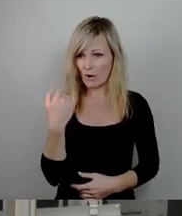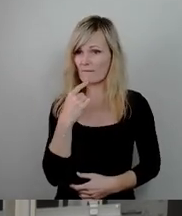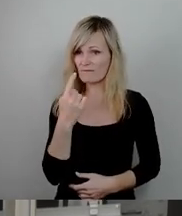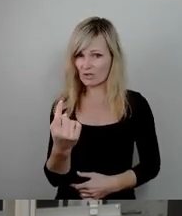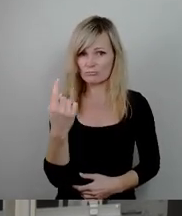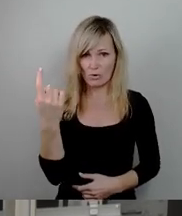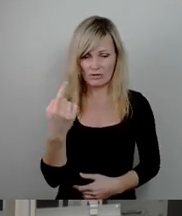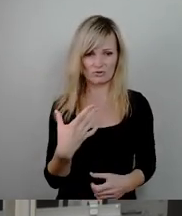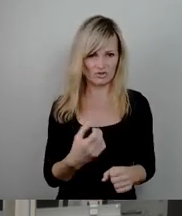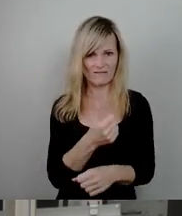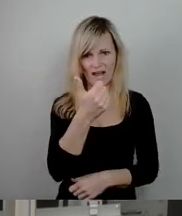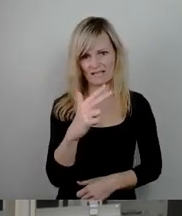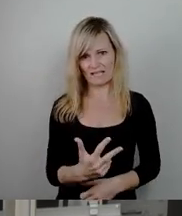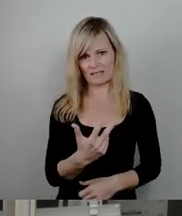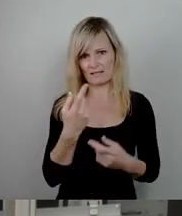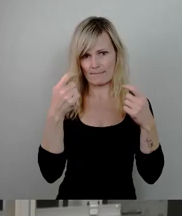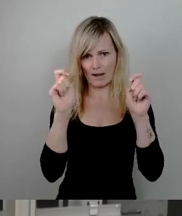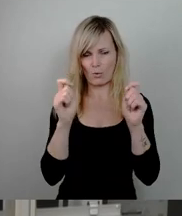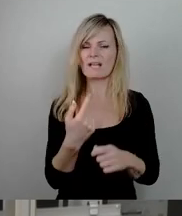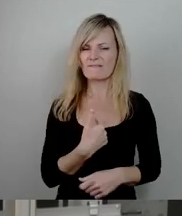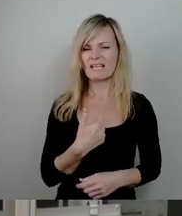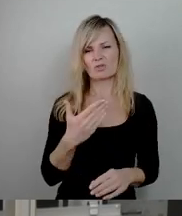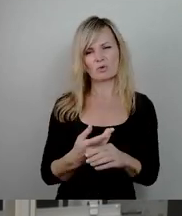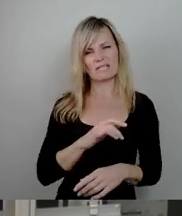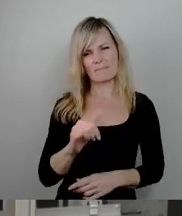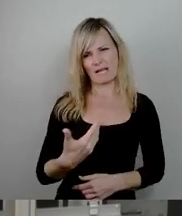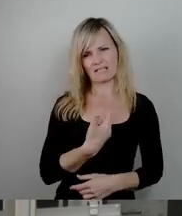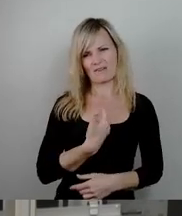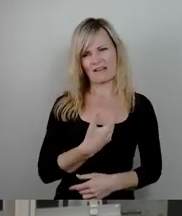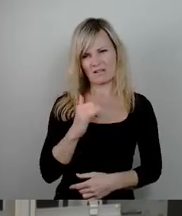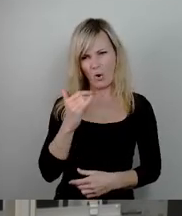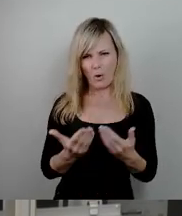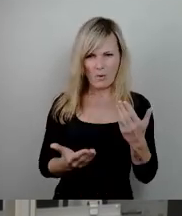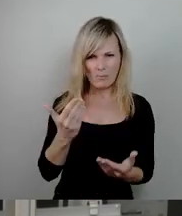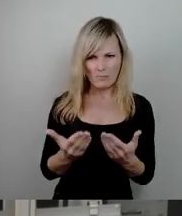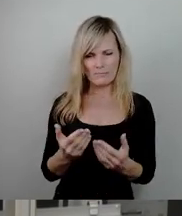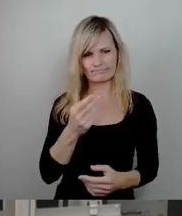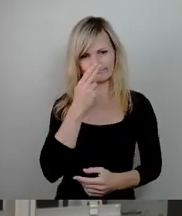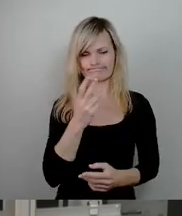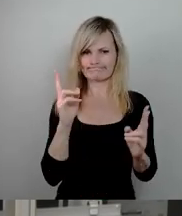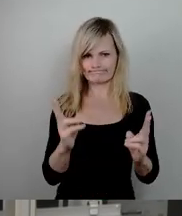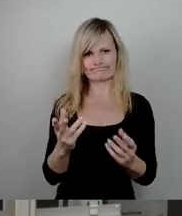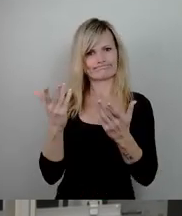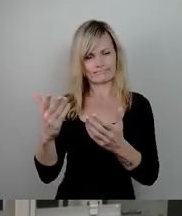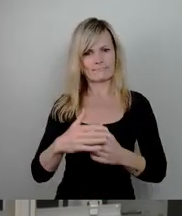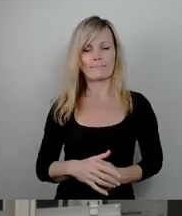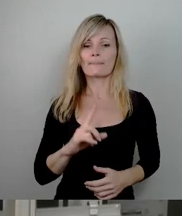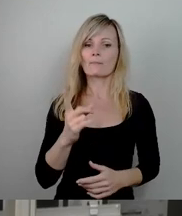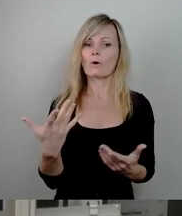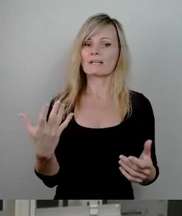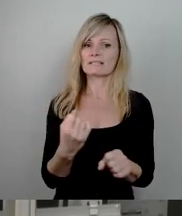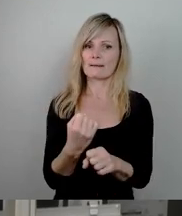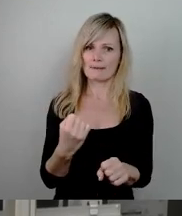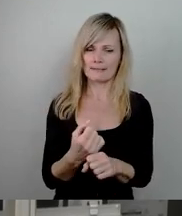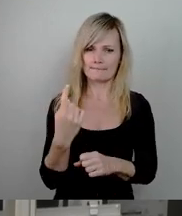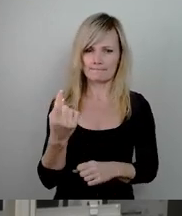versprochen, wir schon immer bezweifelt haben, realisiert wurde. Was wurde noch getan? Es wurde, ich erinnere noch